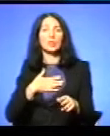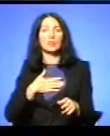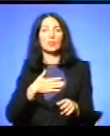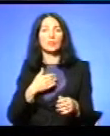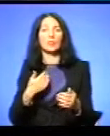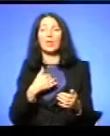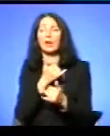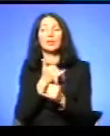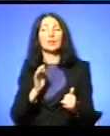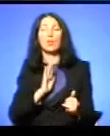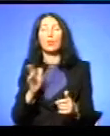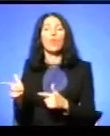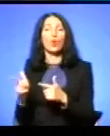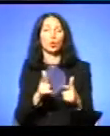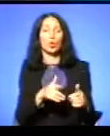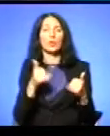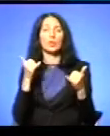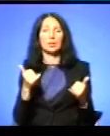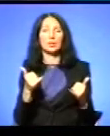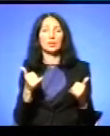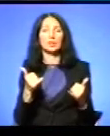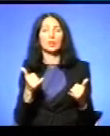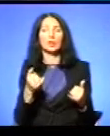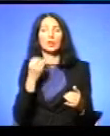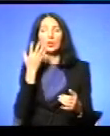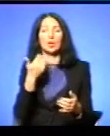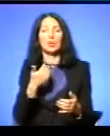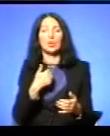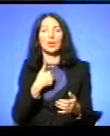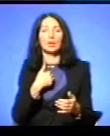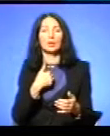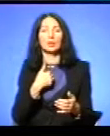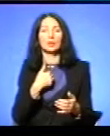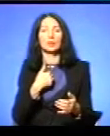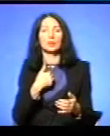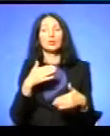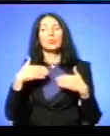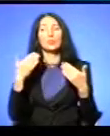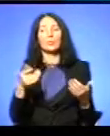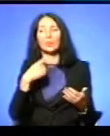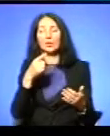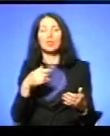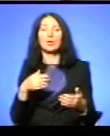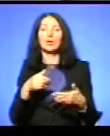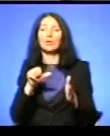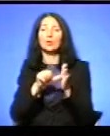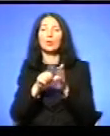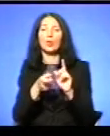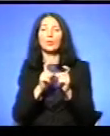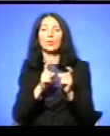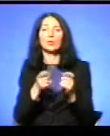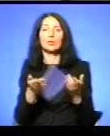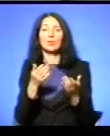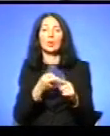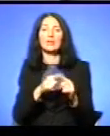Ні, я не був готовий Зараз, правда, десь деколи мене презентують десь там, що от, виступає, борець там Хіба це